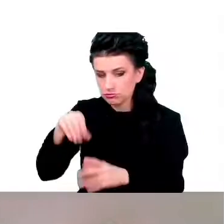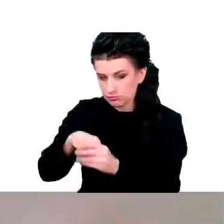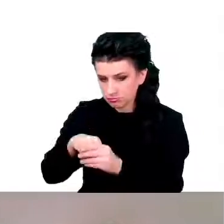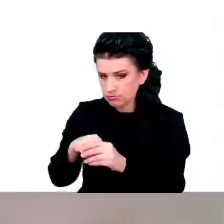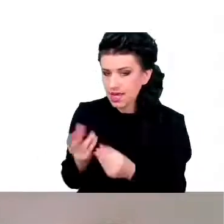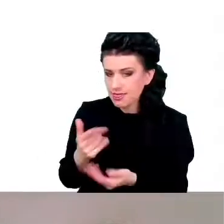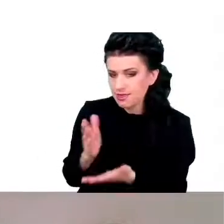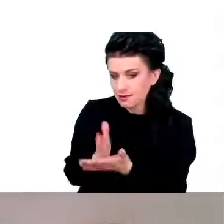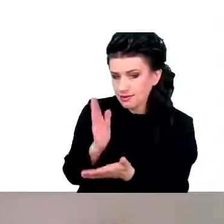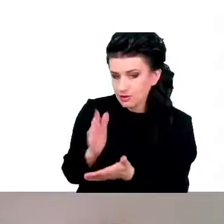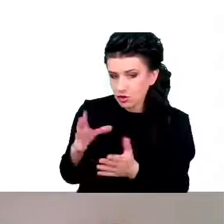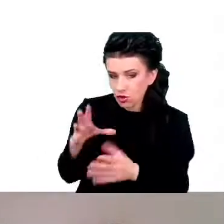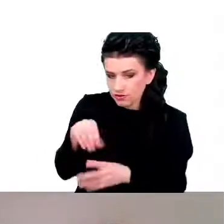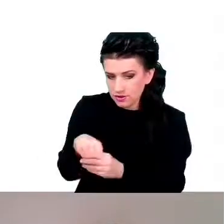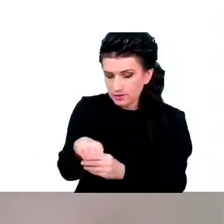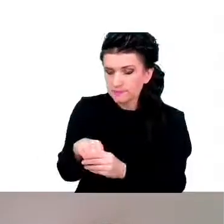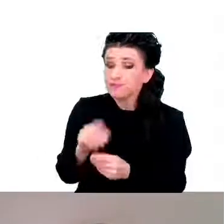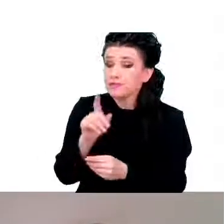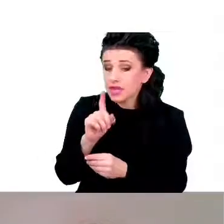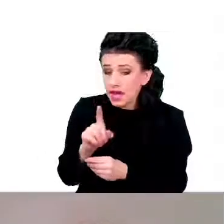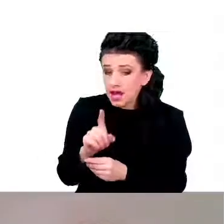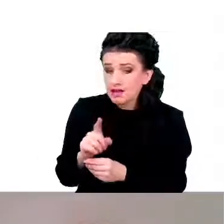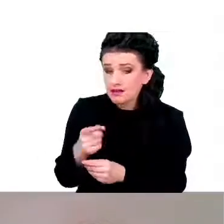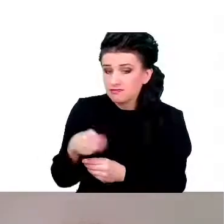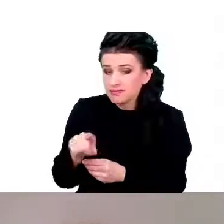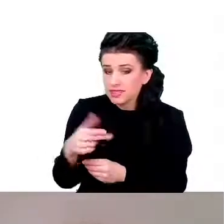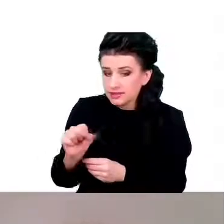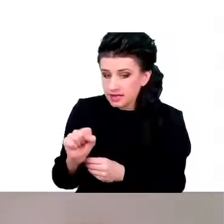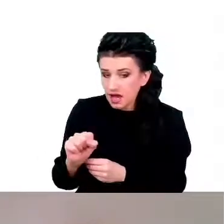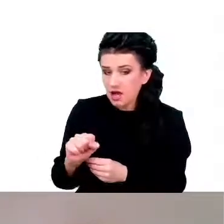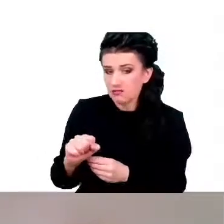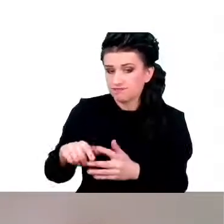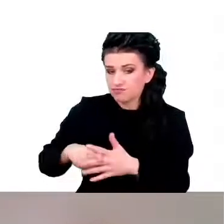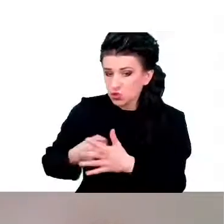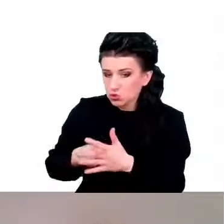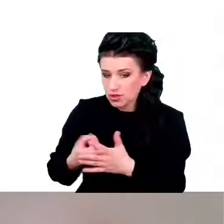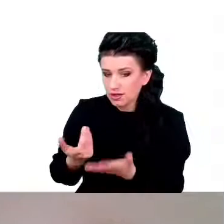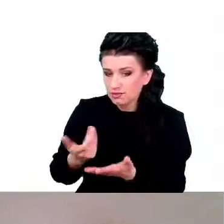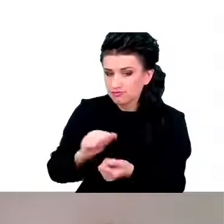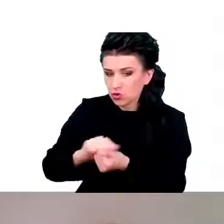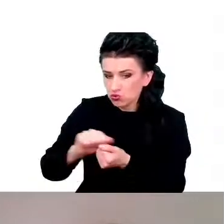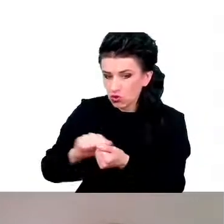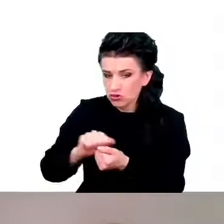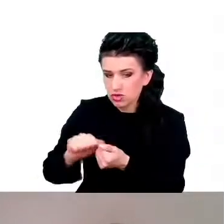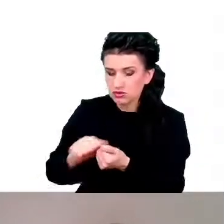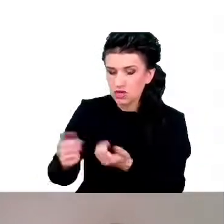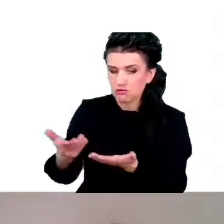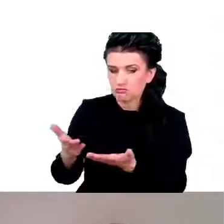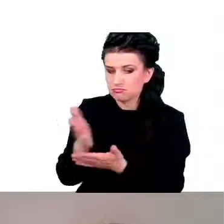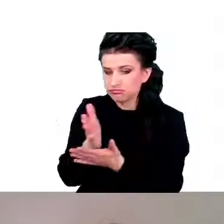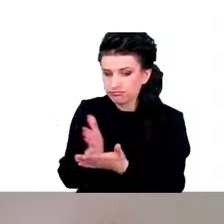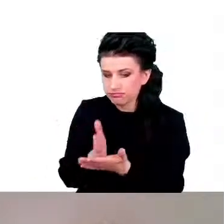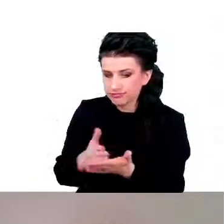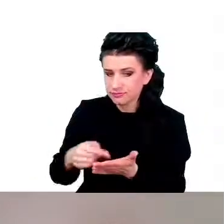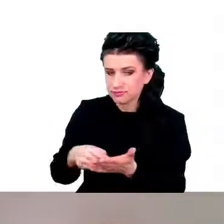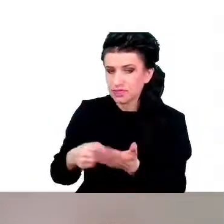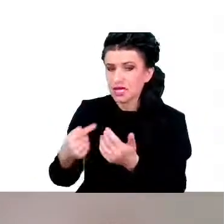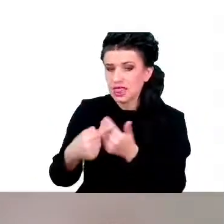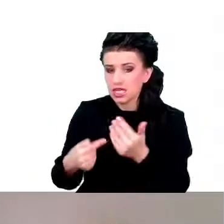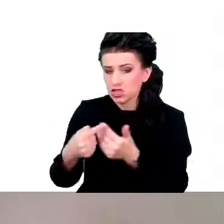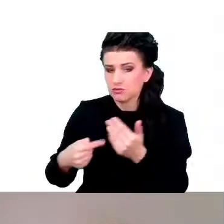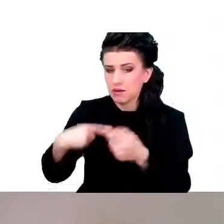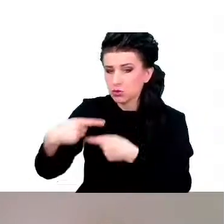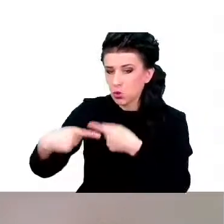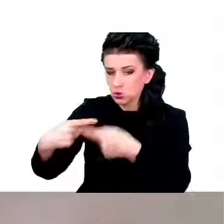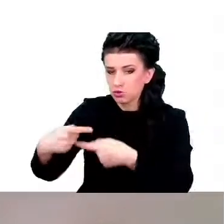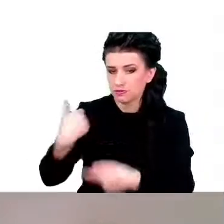Generalnie uszkodzenie DNA wiąże się z tym, że ilość produkowanych białek czy ich